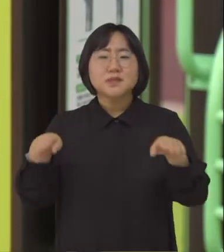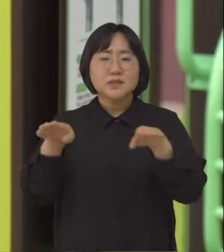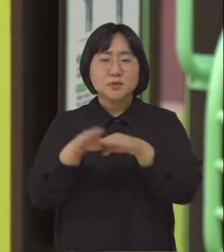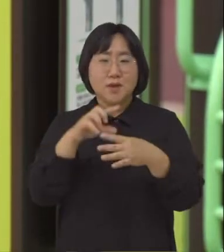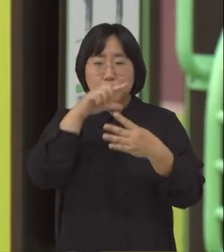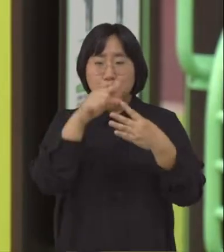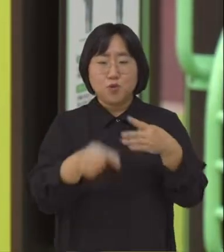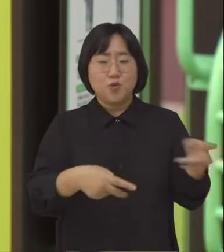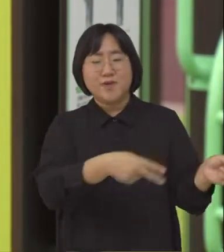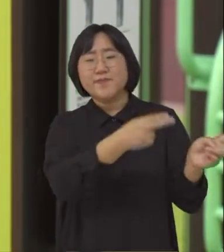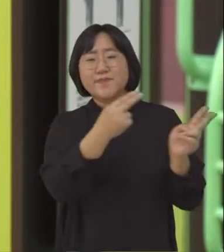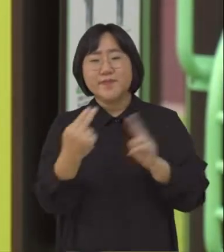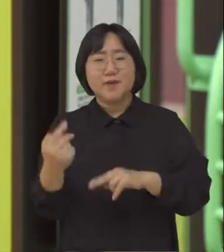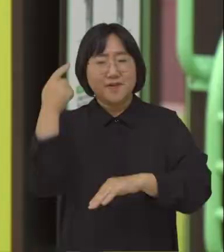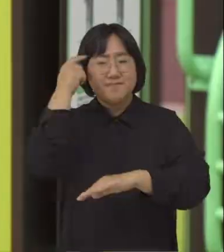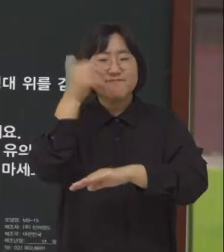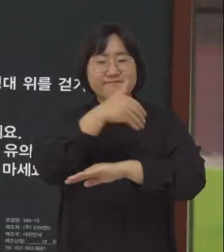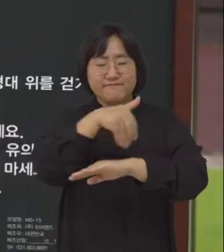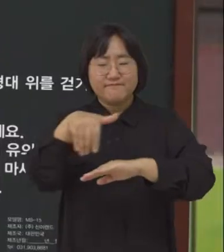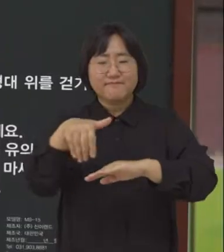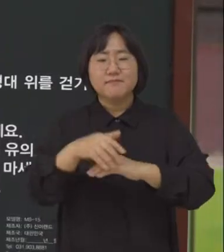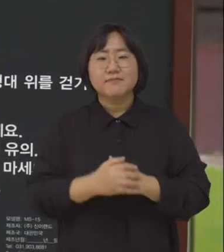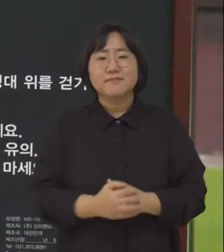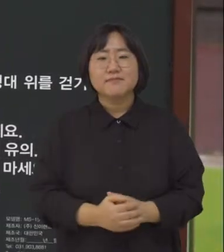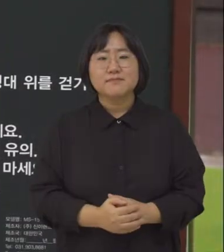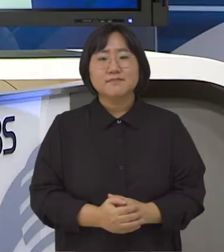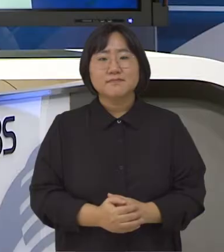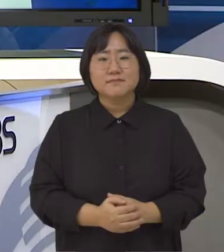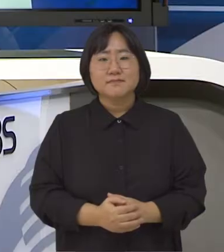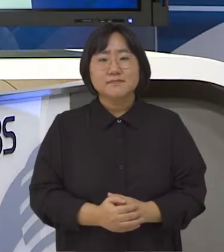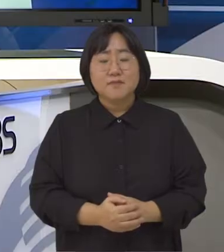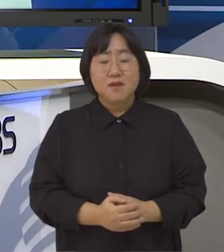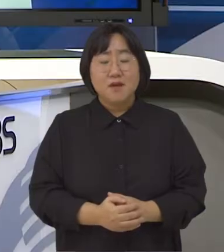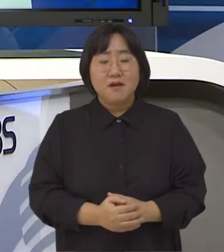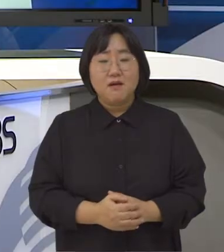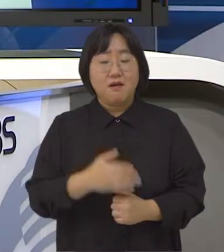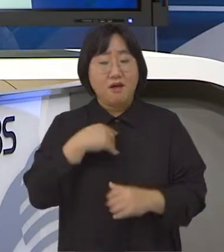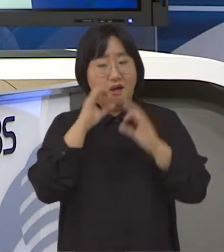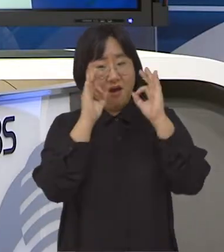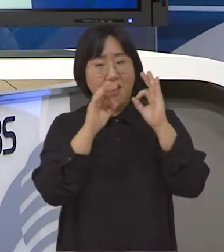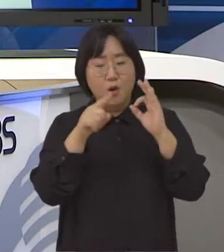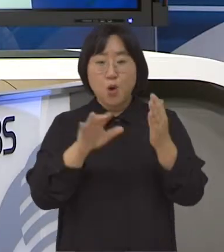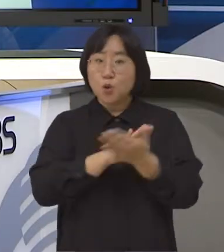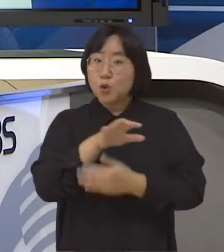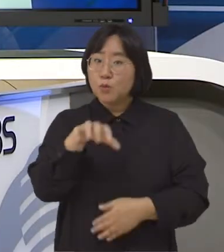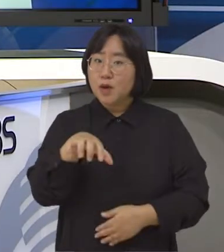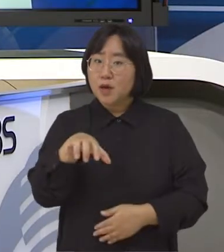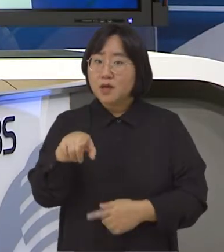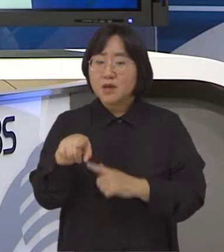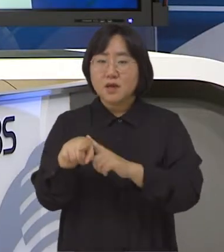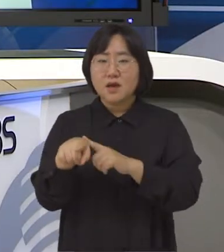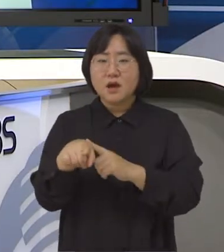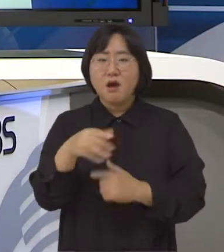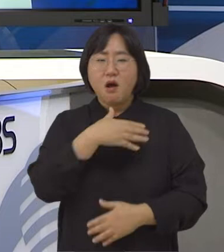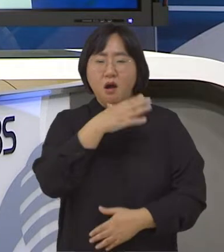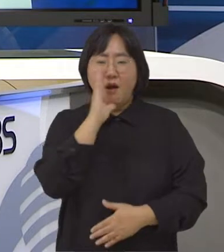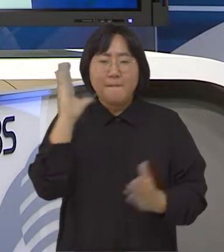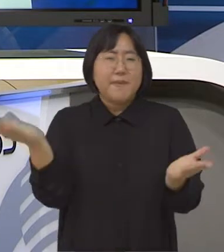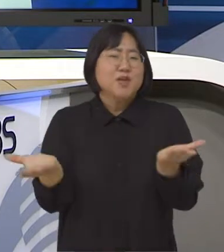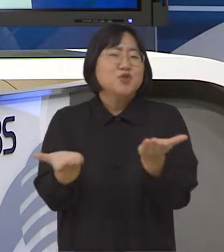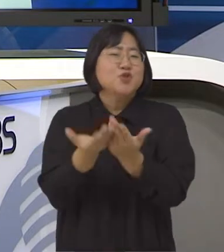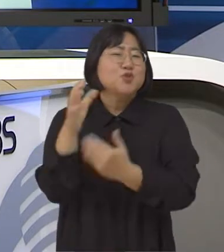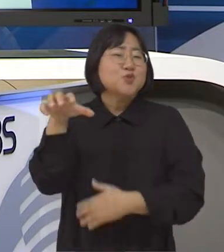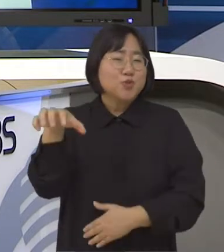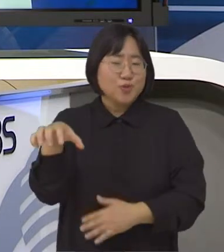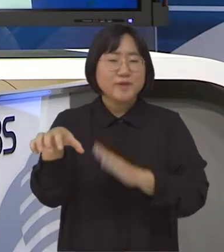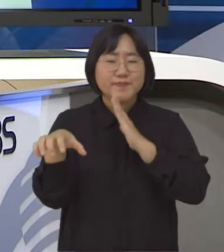프로그램을 연계해 나갈 계획입니다. 네, 이게 보니까 놀팟이 어르신들의 맞춤 공원인 셈인 것